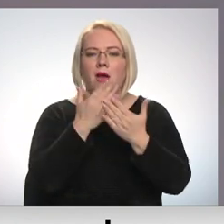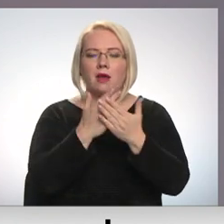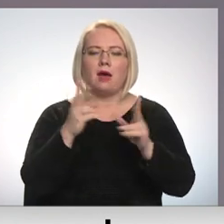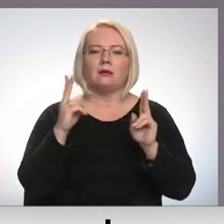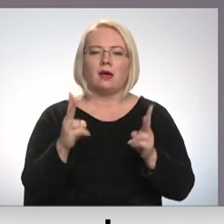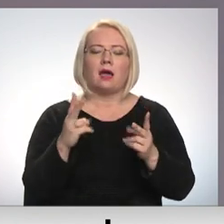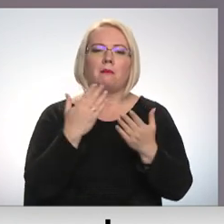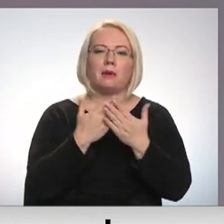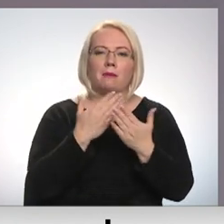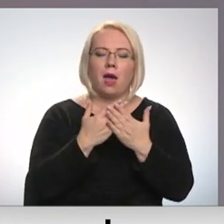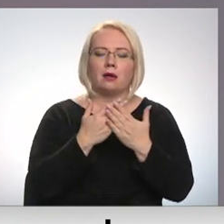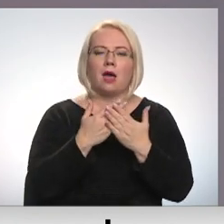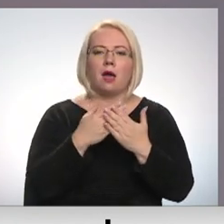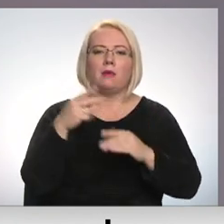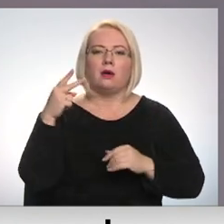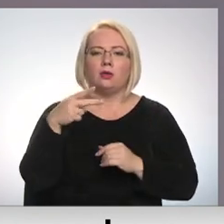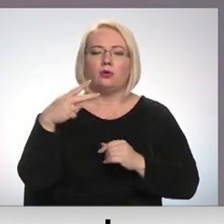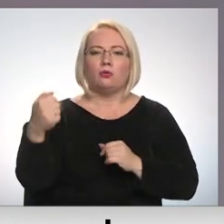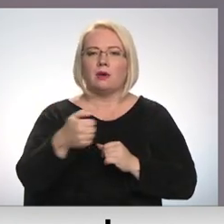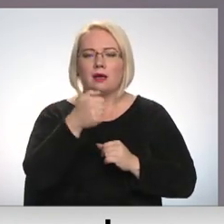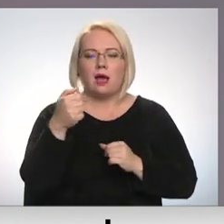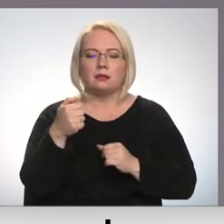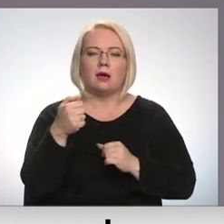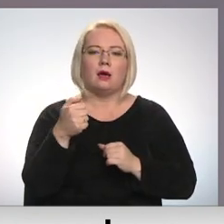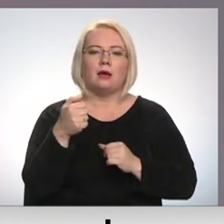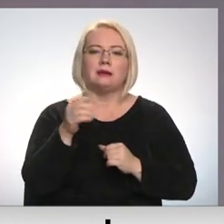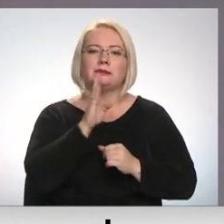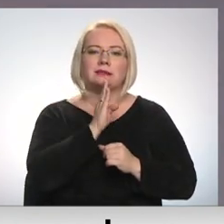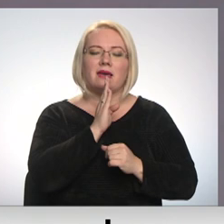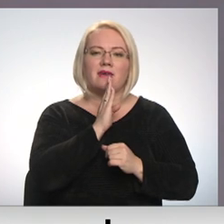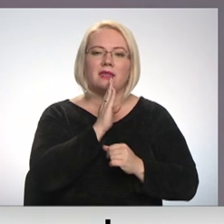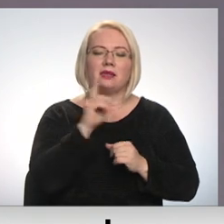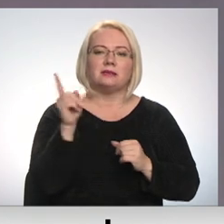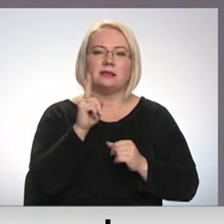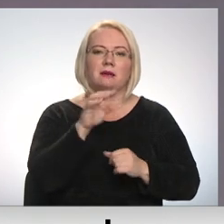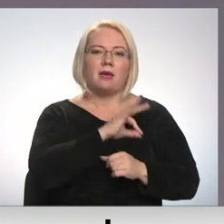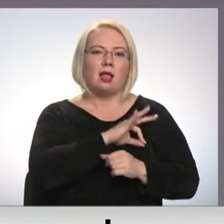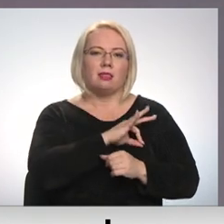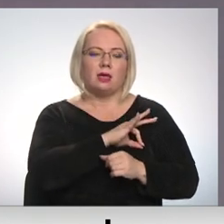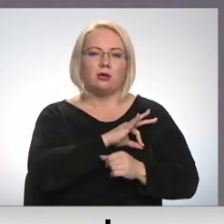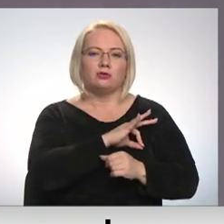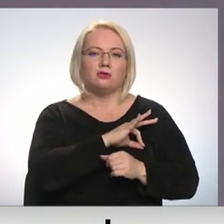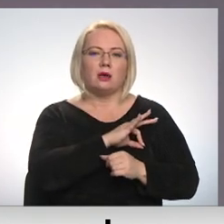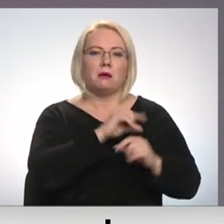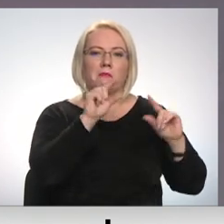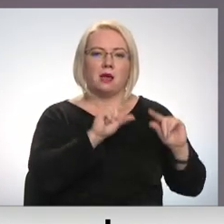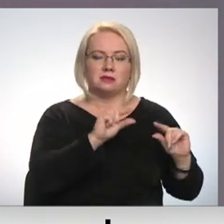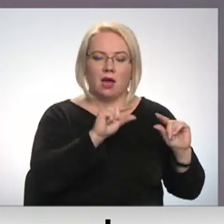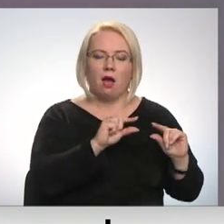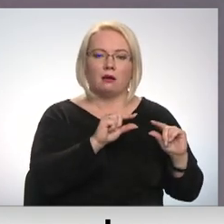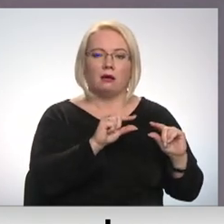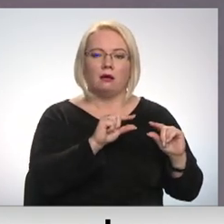piemēram 20. gadā sievietes ir nopelnījuši mazāk.